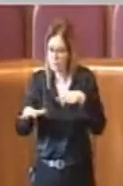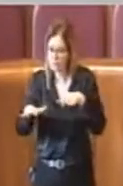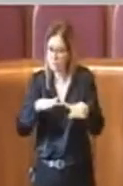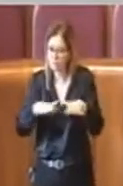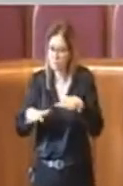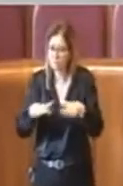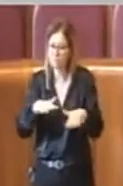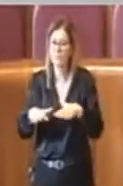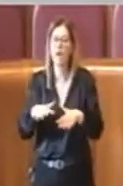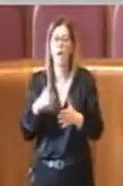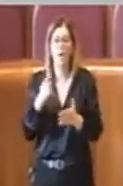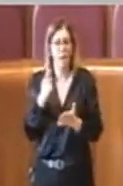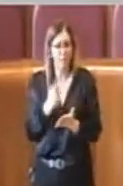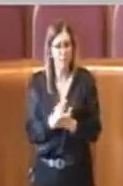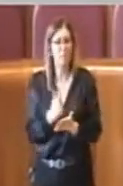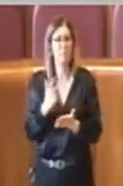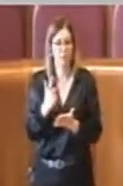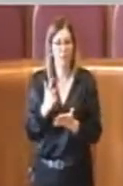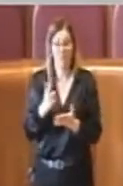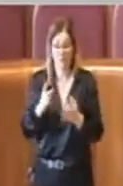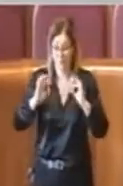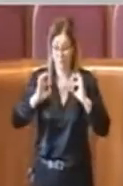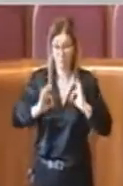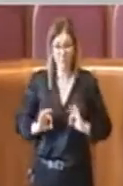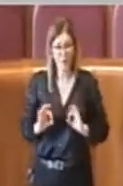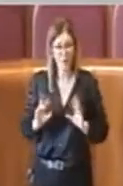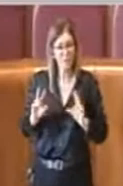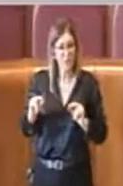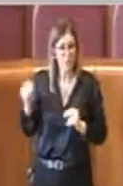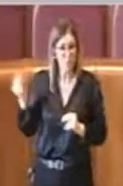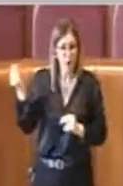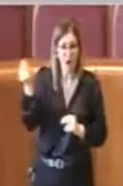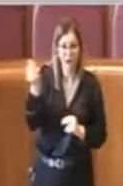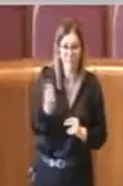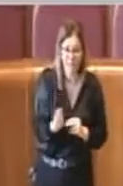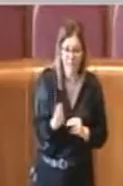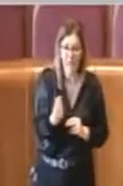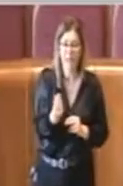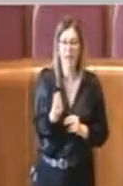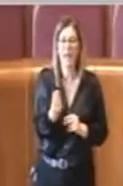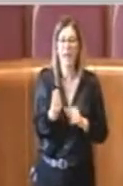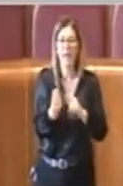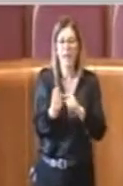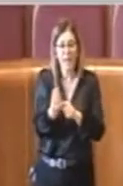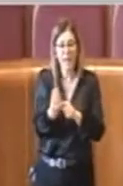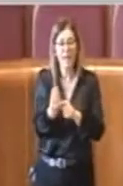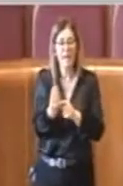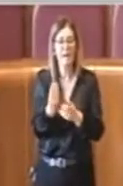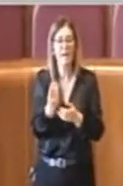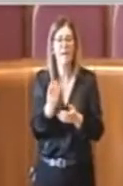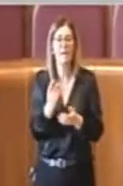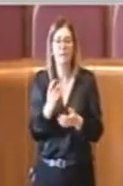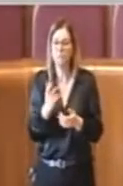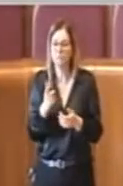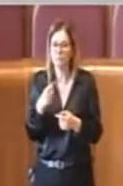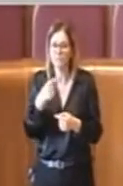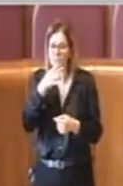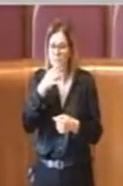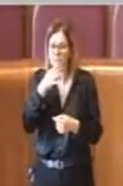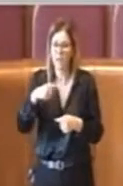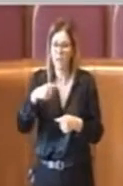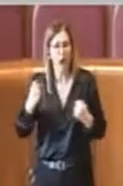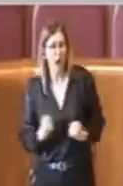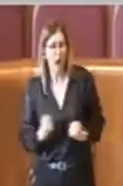È una cosa importante perché le forze nuove peraltro generano magari persone che sono proattive, che hanno